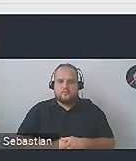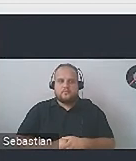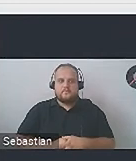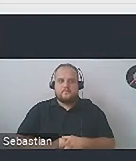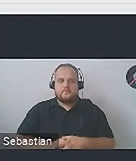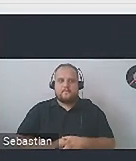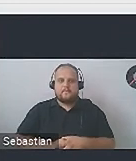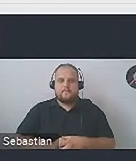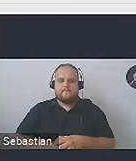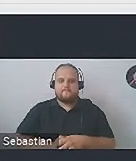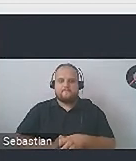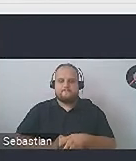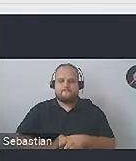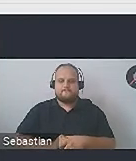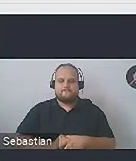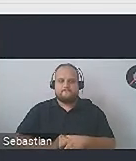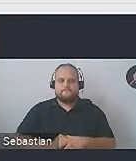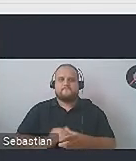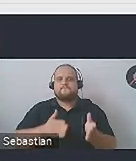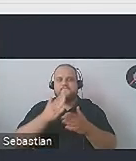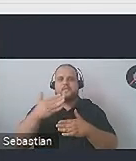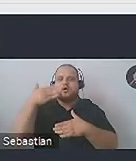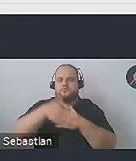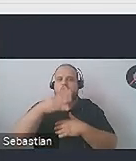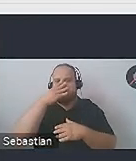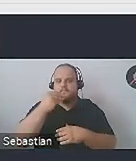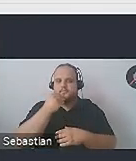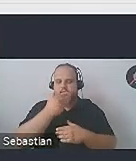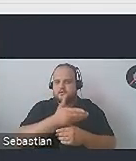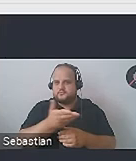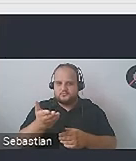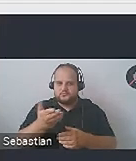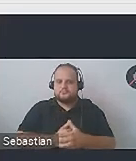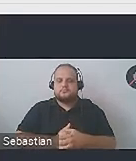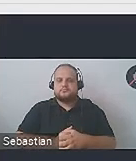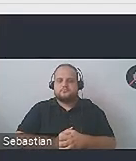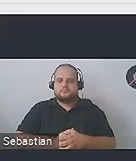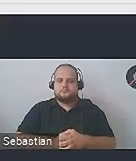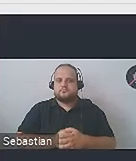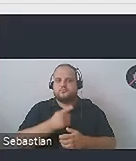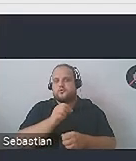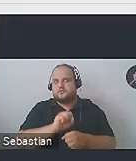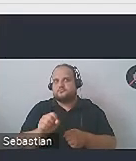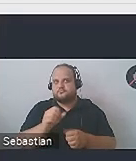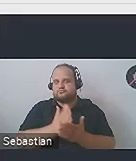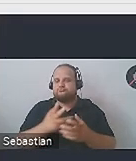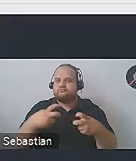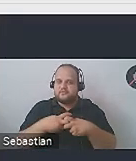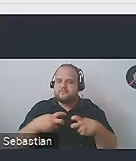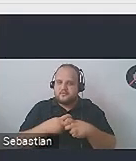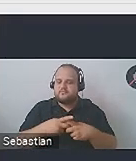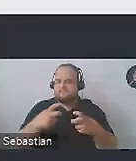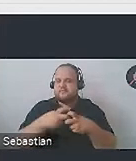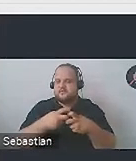I na sam koniec obrazy. To jest już rzecz typowo związana z internetem, ponieważ w